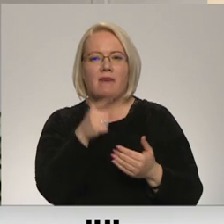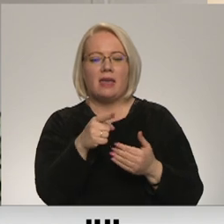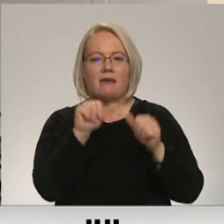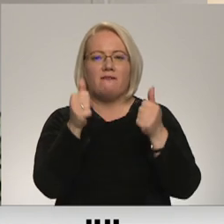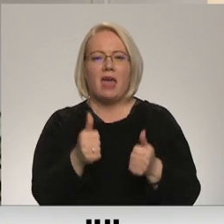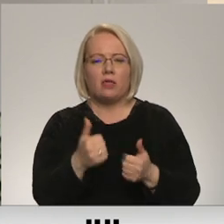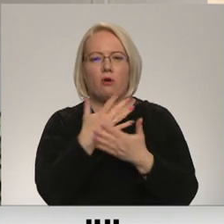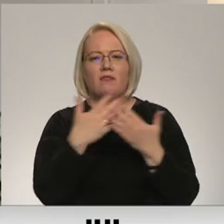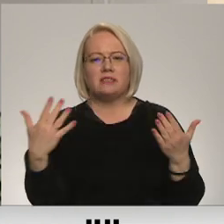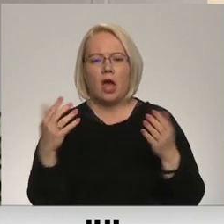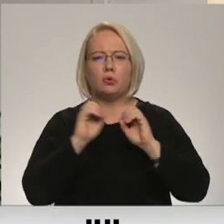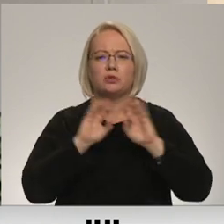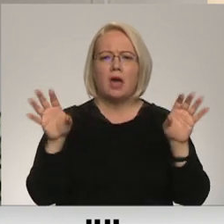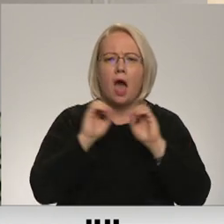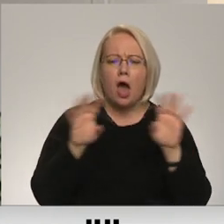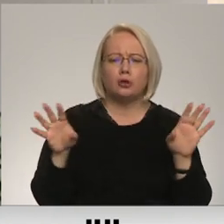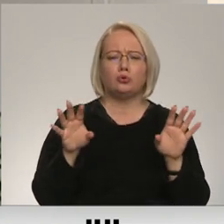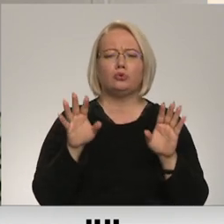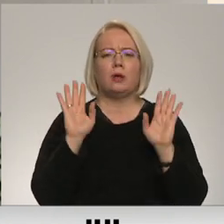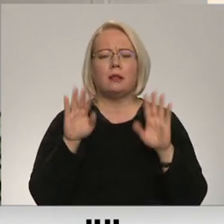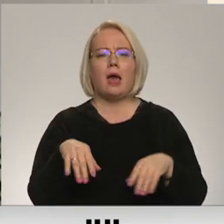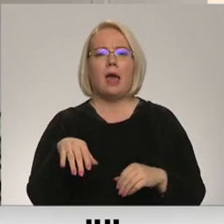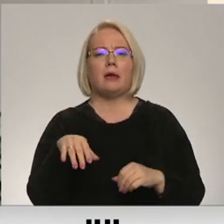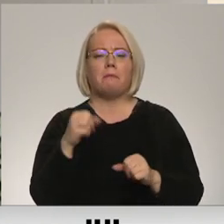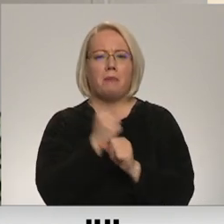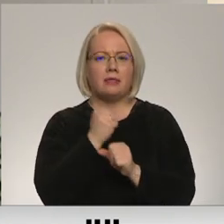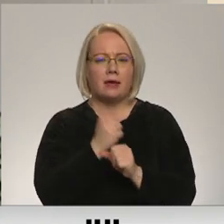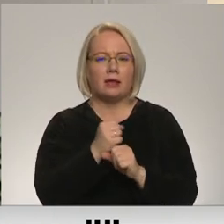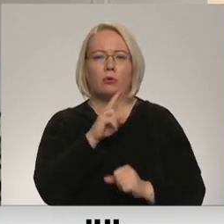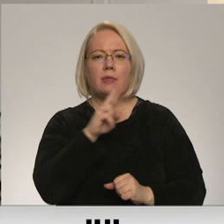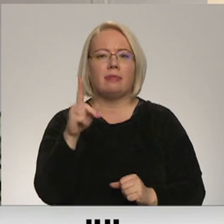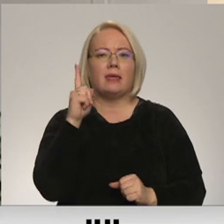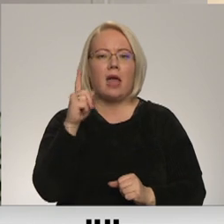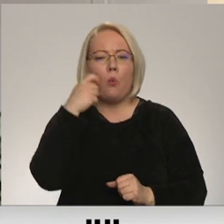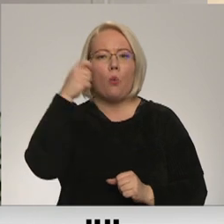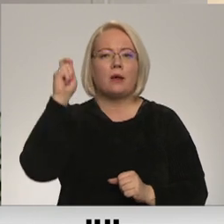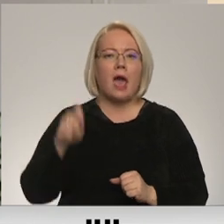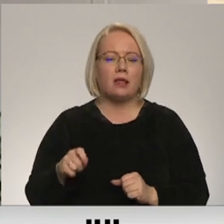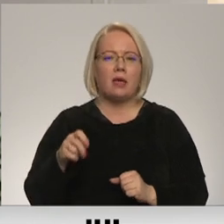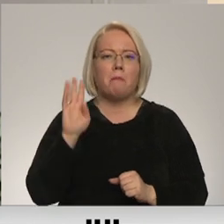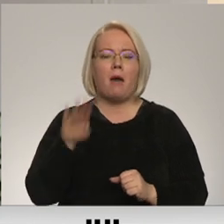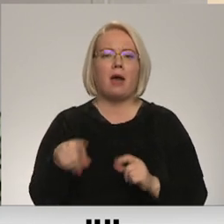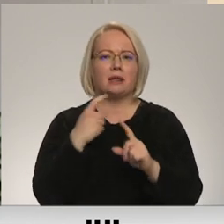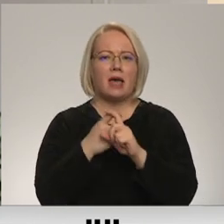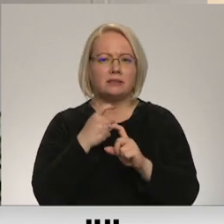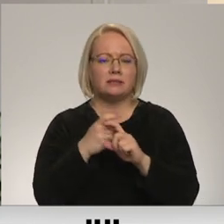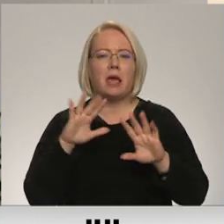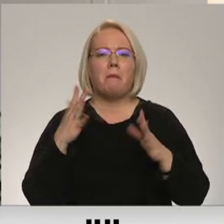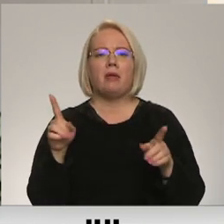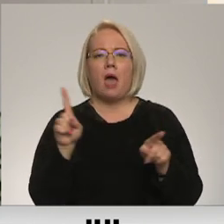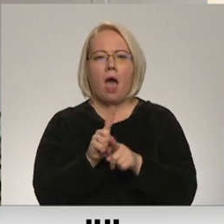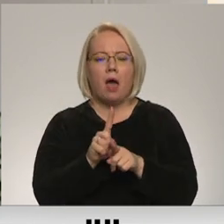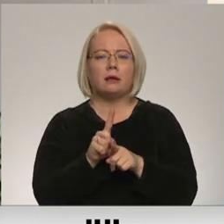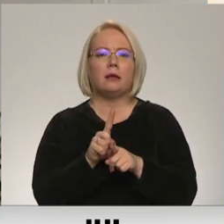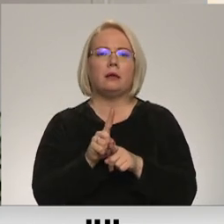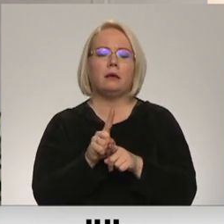stāstus un konstruktus, lai padarītu ne tikai Ukrainu par neonacistiem, bet lai